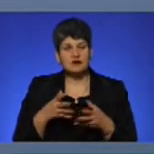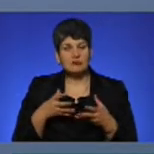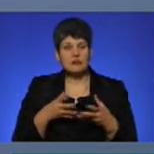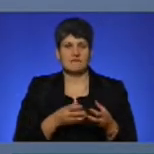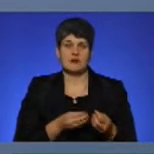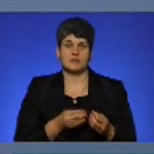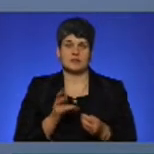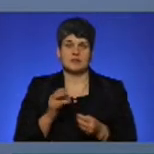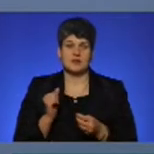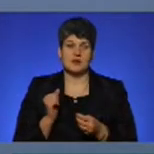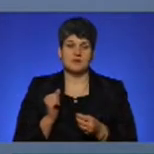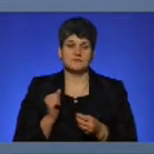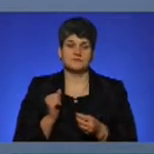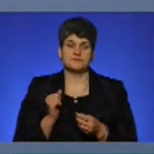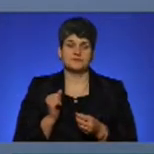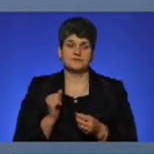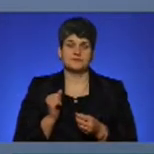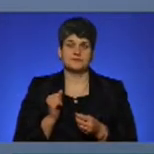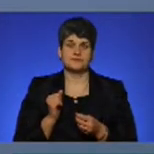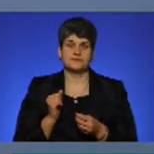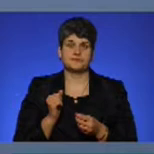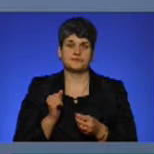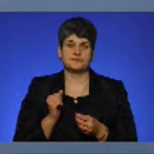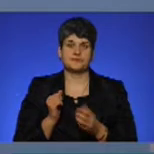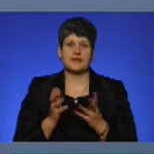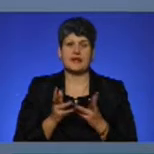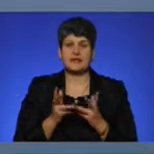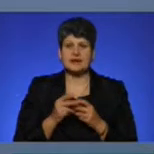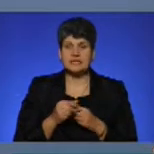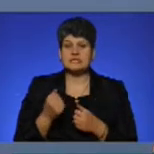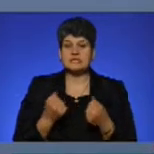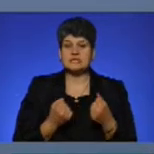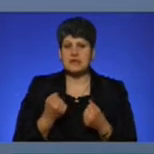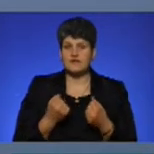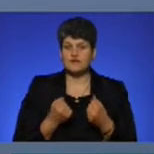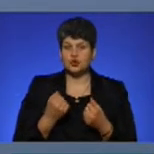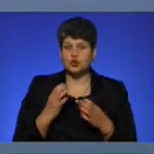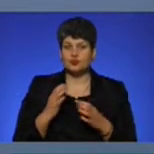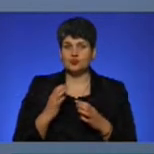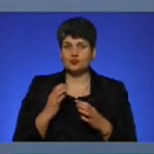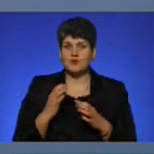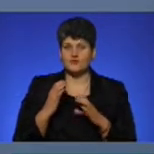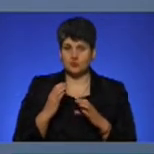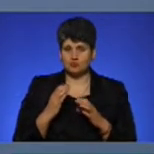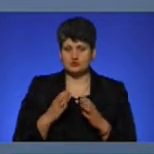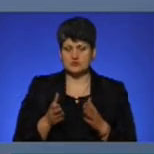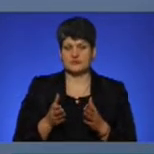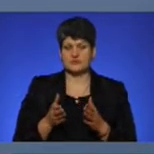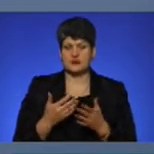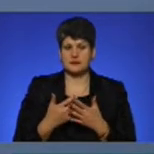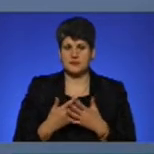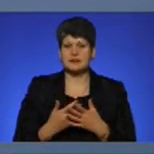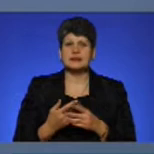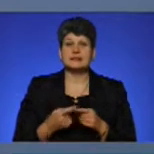будемо так казати, кількість автобусів на лініях і так далі. Тобто це